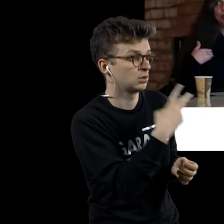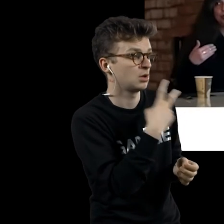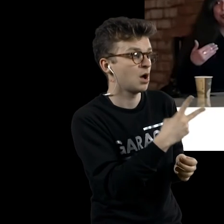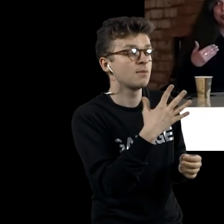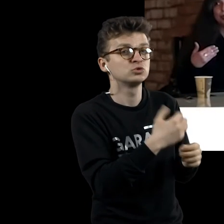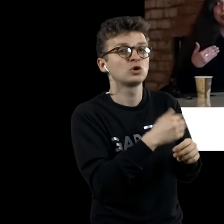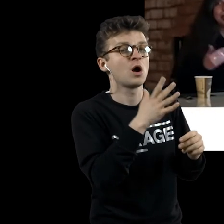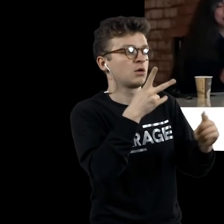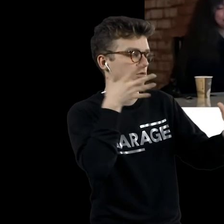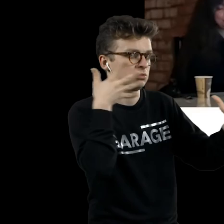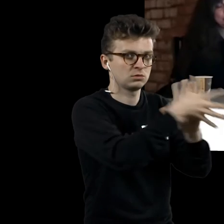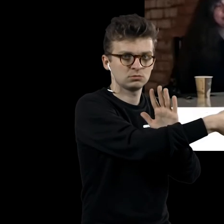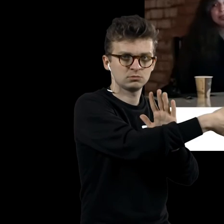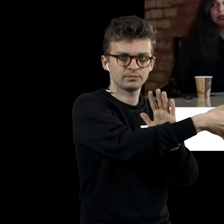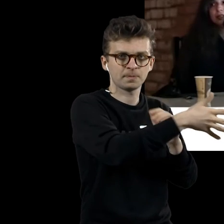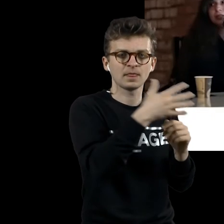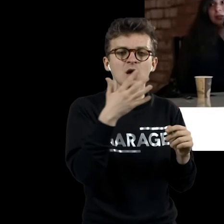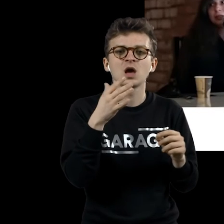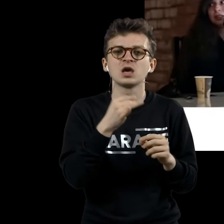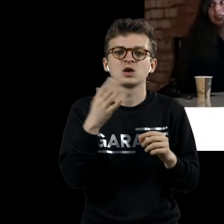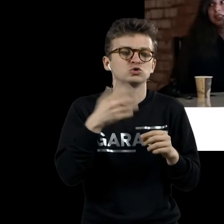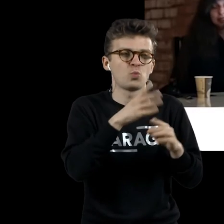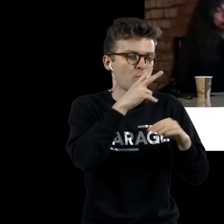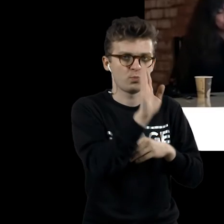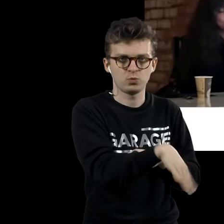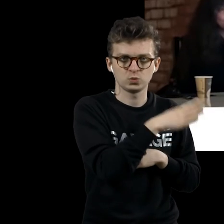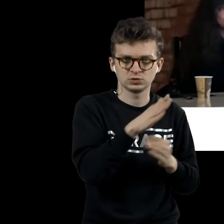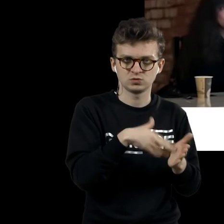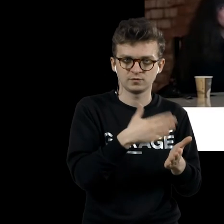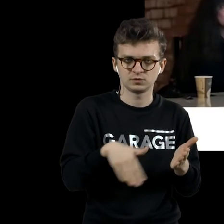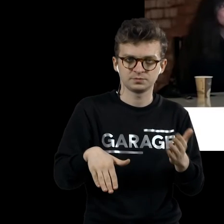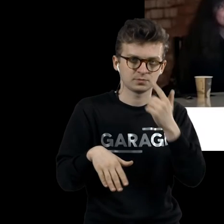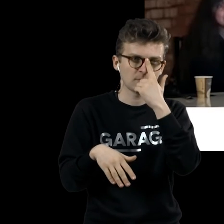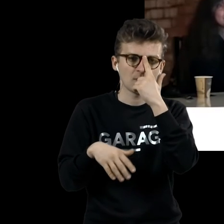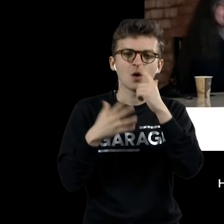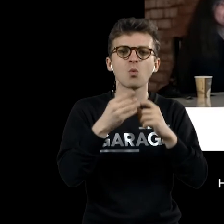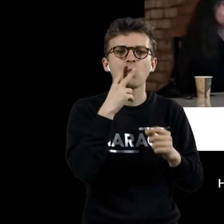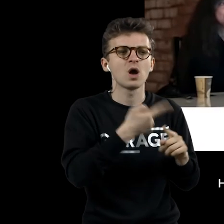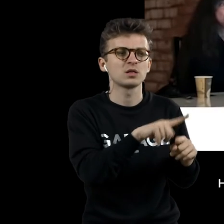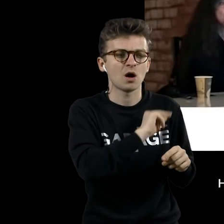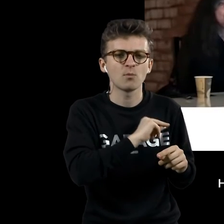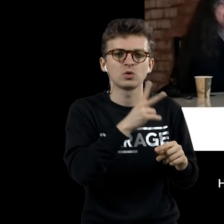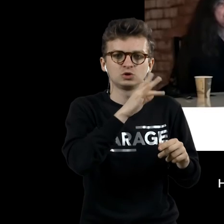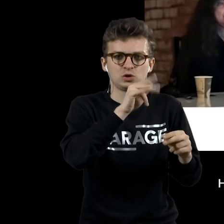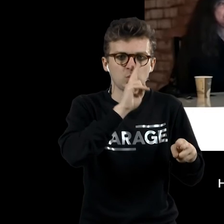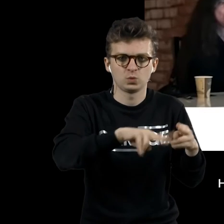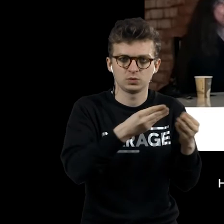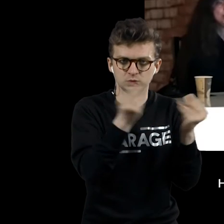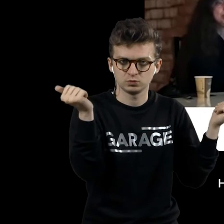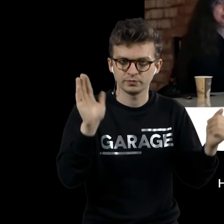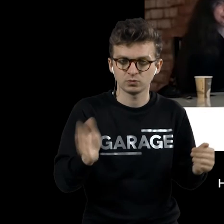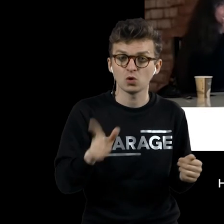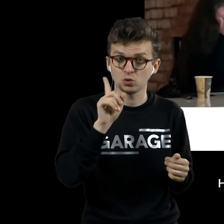больше ты смотришь сквозь нее. Чем меньше она становится видимой. Как бы работа, которая исчезает. Но зато к ней есть